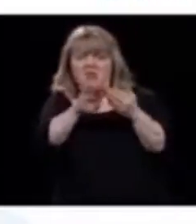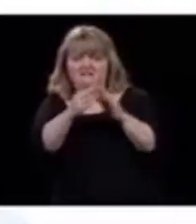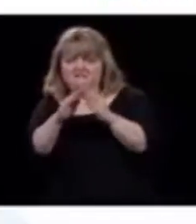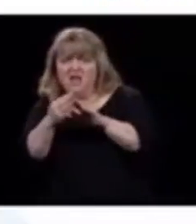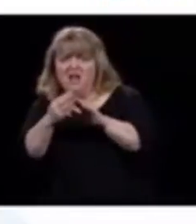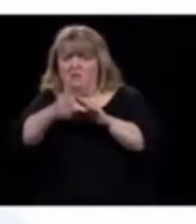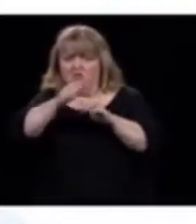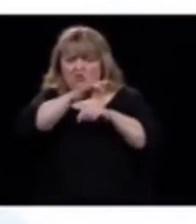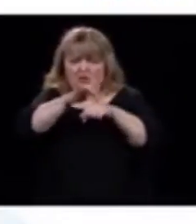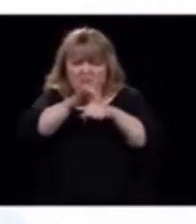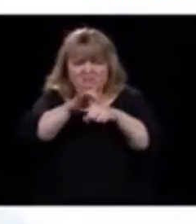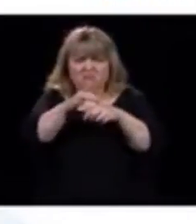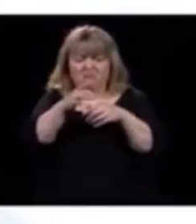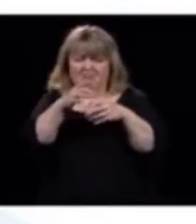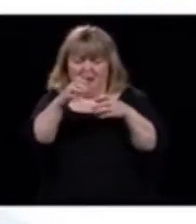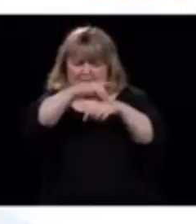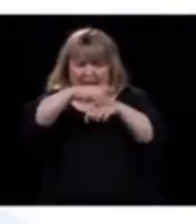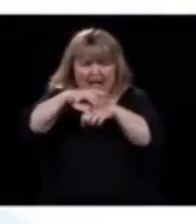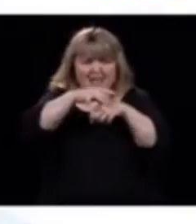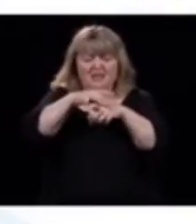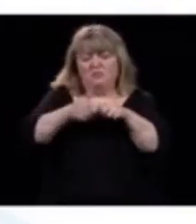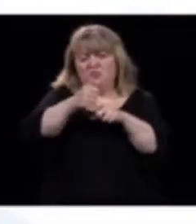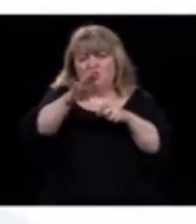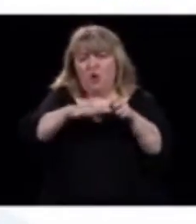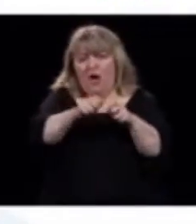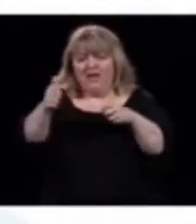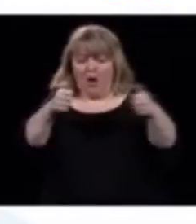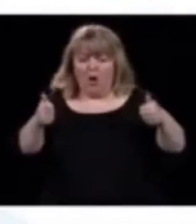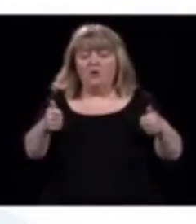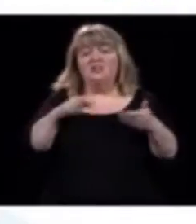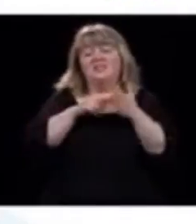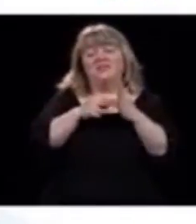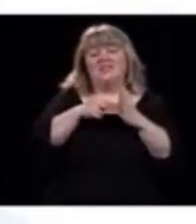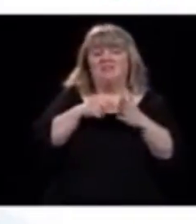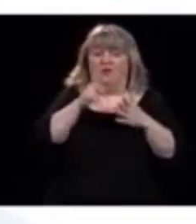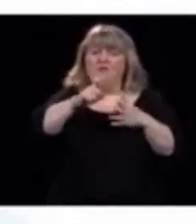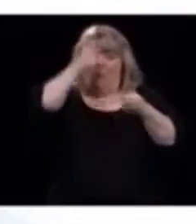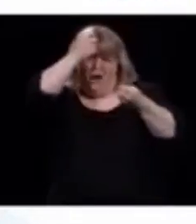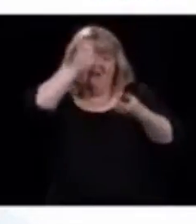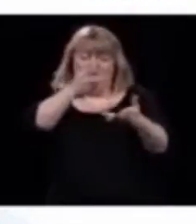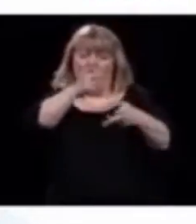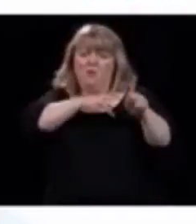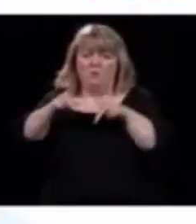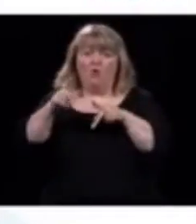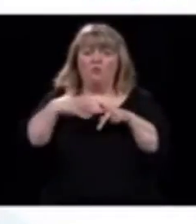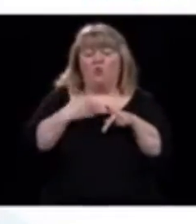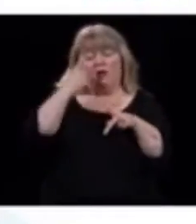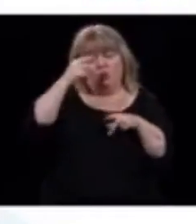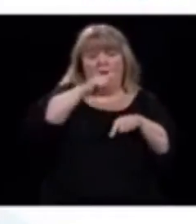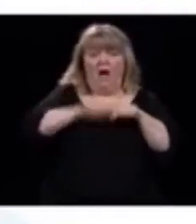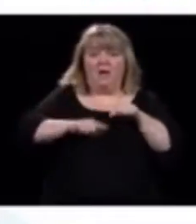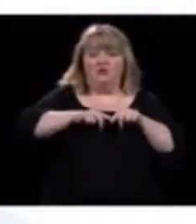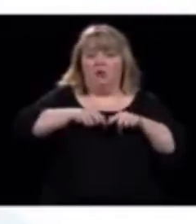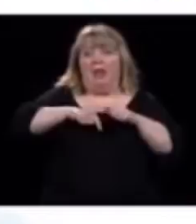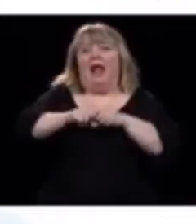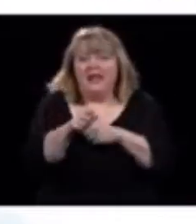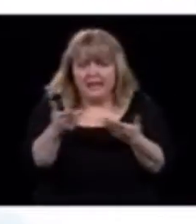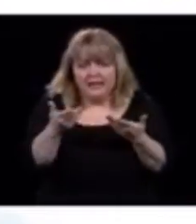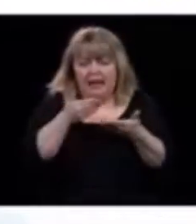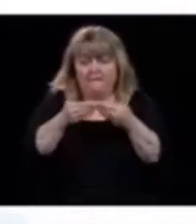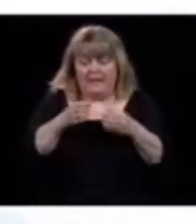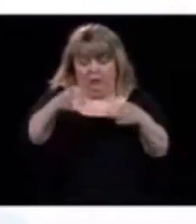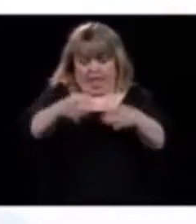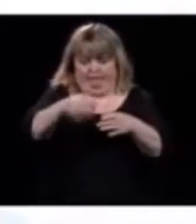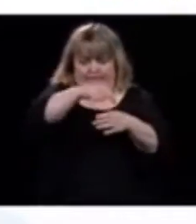gens se promènent dans ces quartiers-là, je pense que important d'informer. Puis donc, aujourd'hui, je